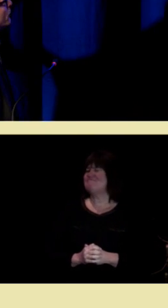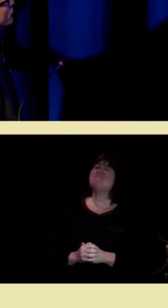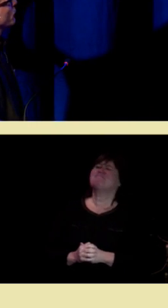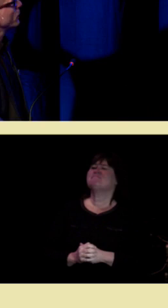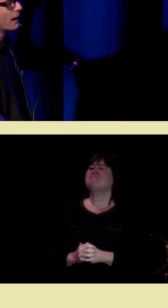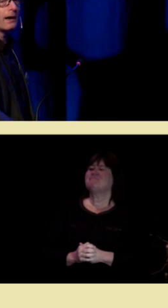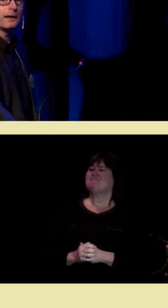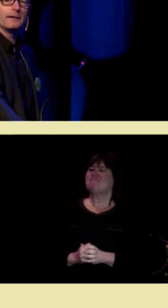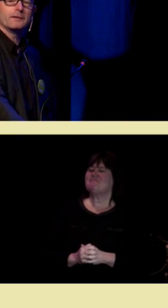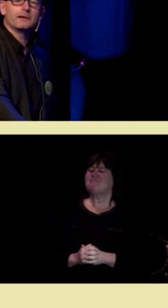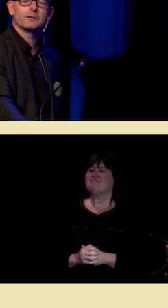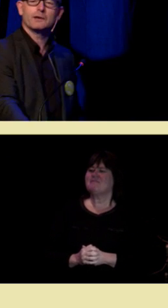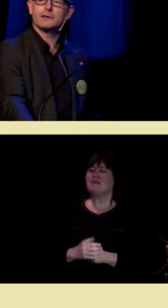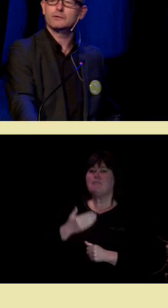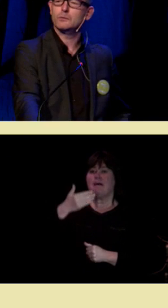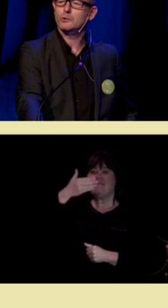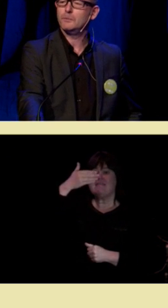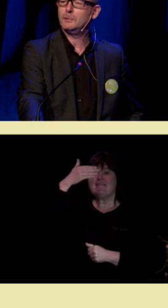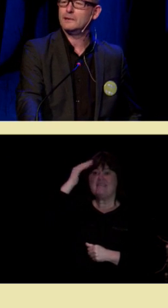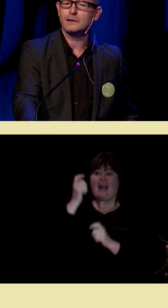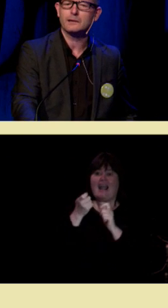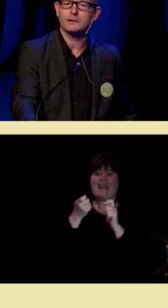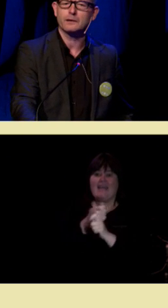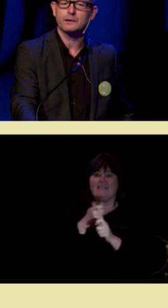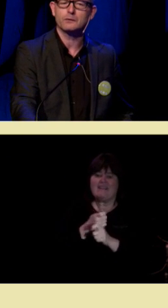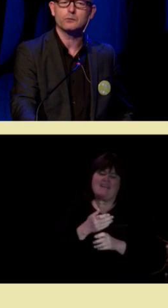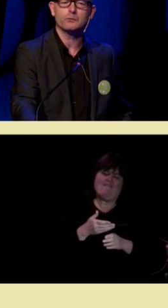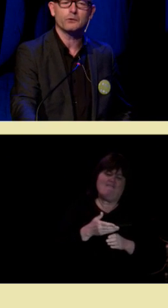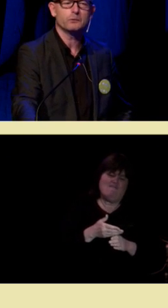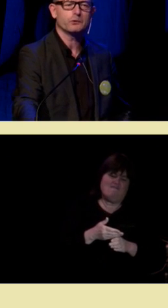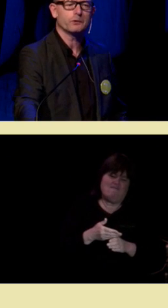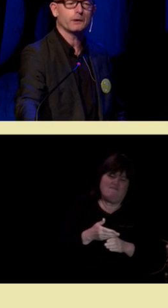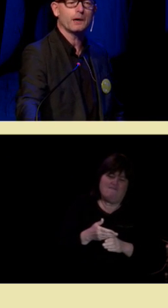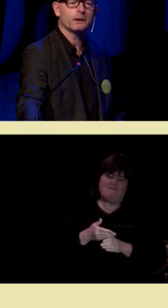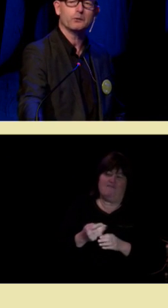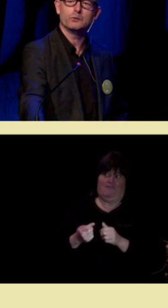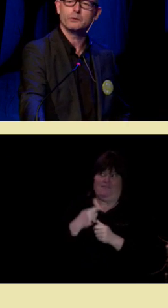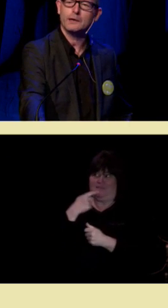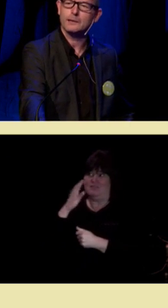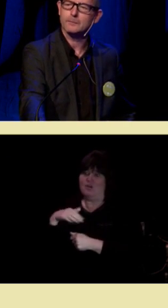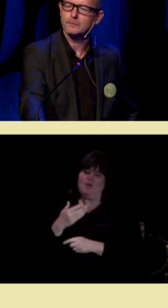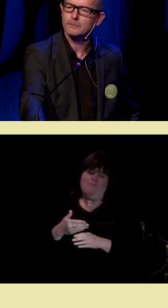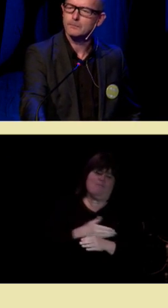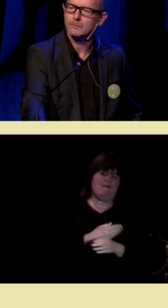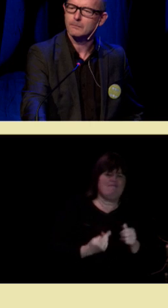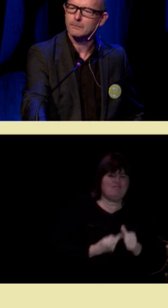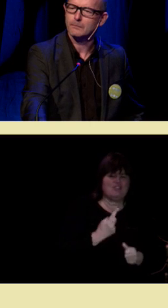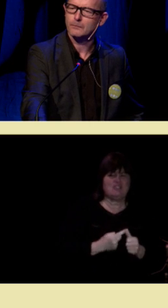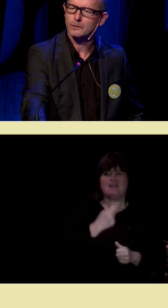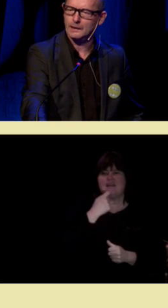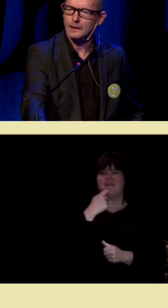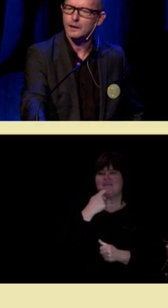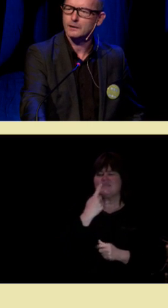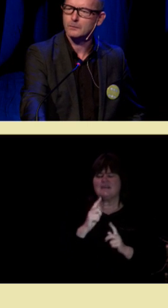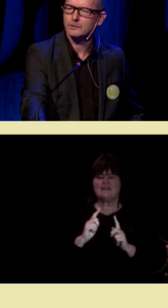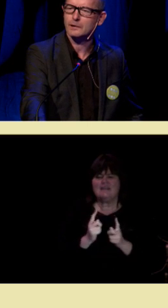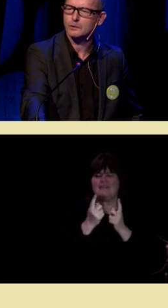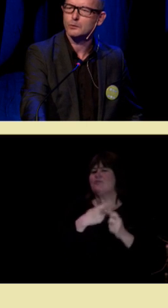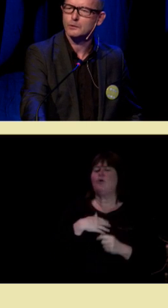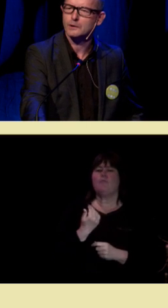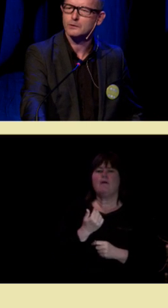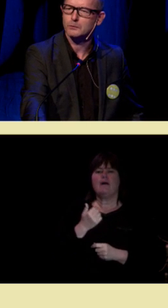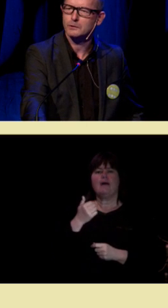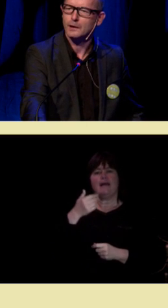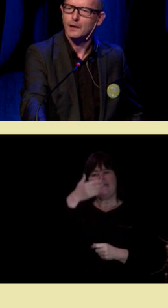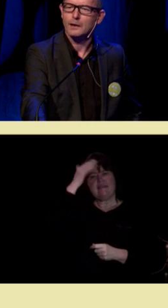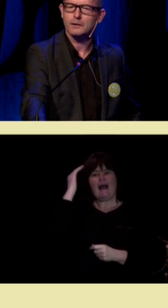Men før hjerneendring så tenkte jeg vi skulle bruke bittelitt tid noen få minutter på hjerneundring. For det er jammen verdt